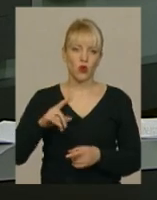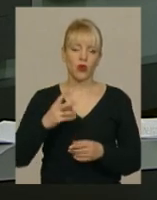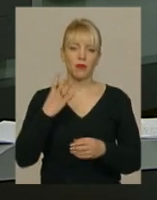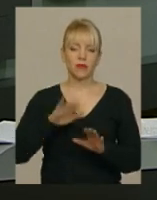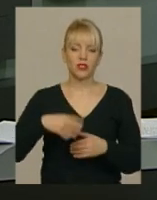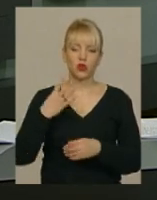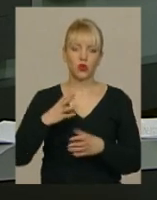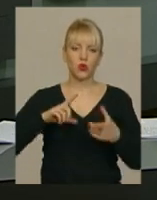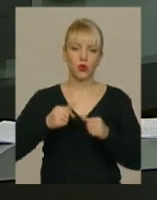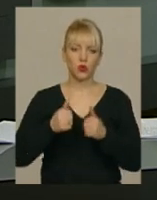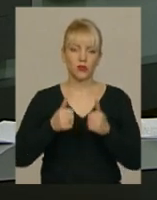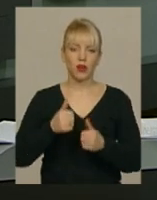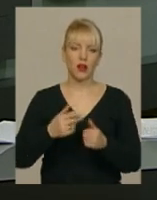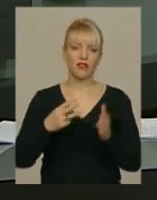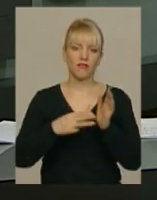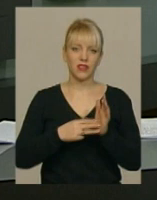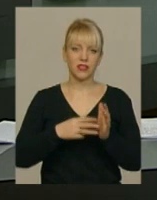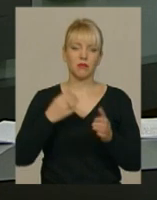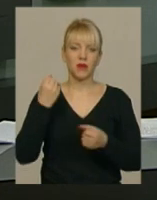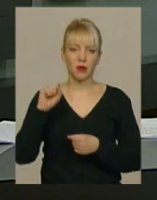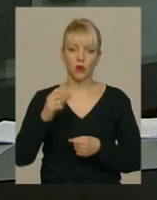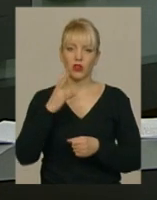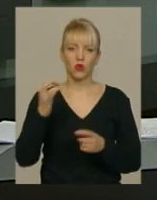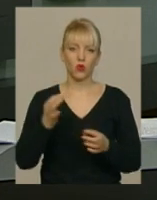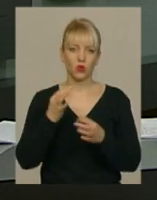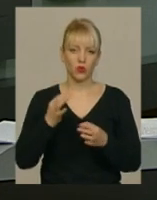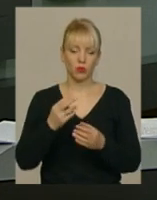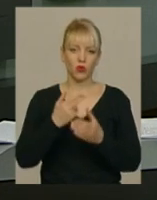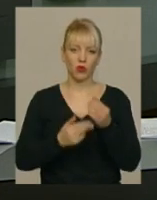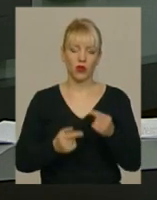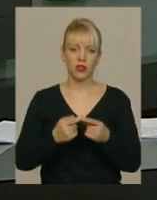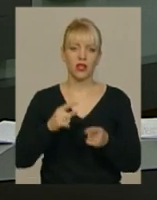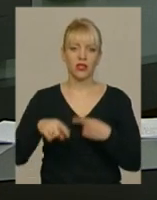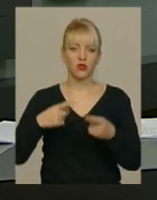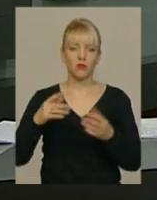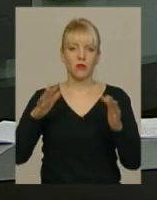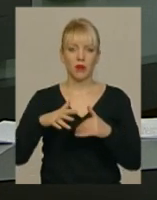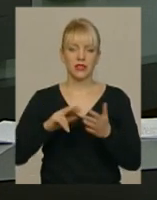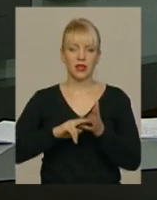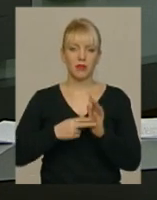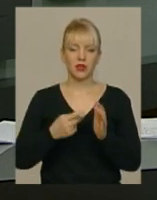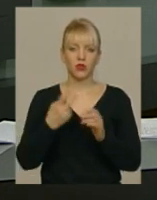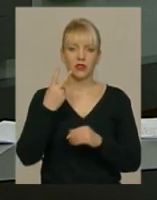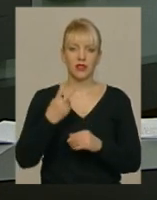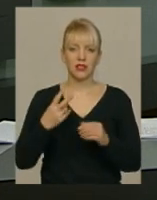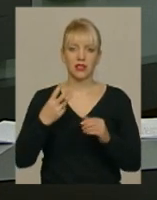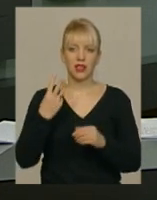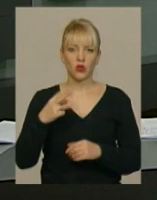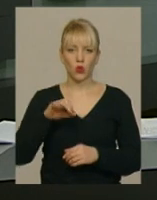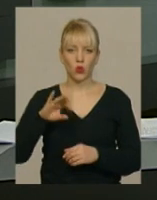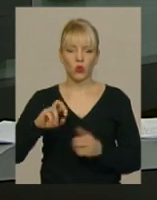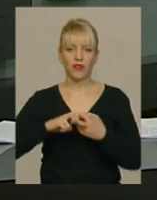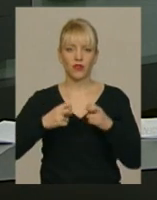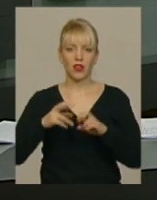турів змагань на рахунку команди, вісім перемог і жодної поразки. Наступні матчі у хмельничанок заплановані на 23 лютого в Овано-Франківську.